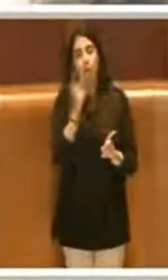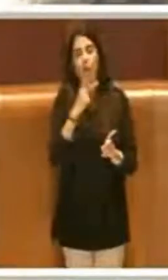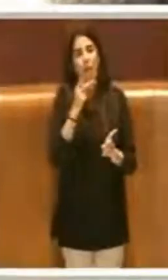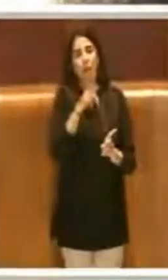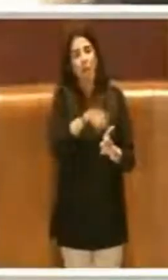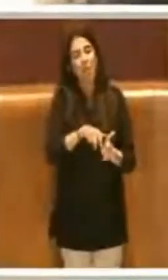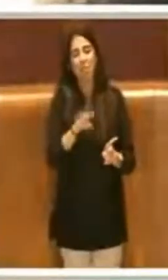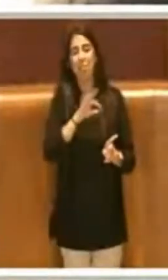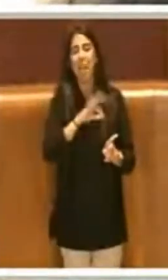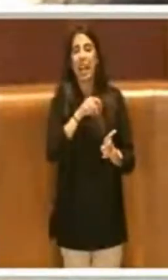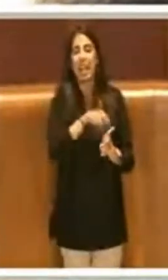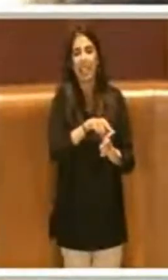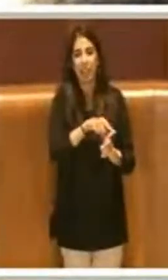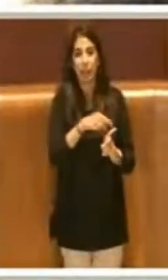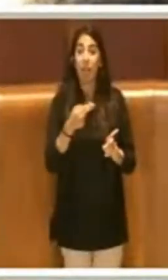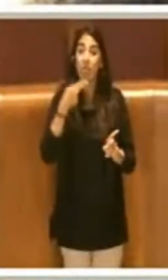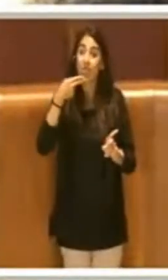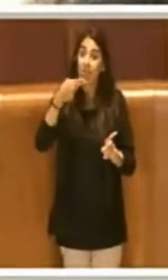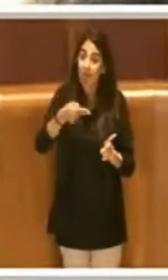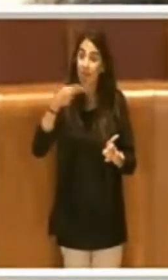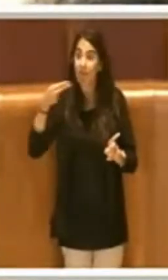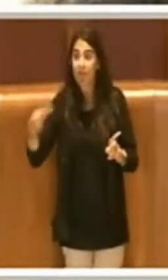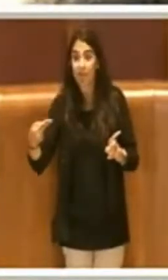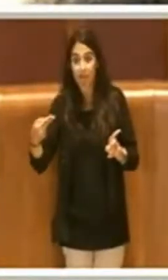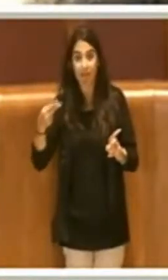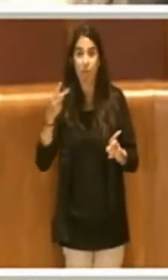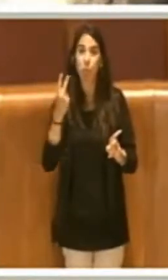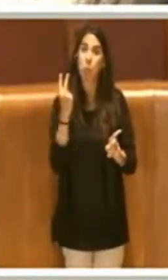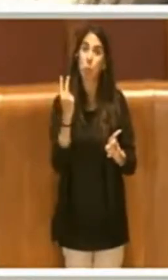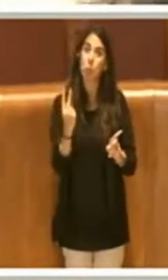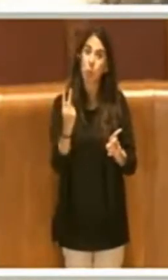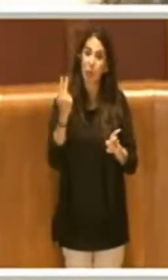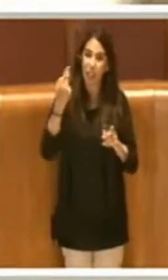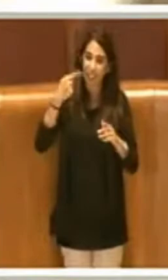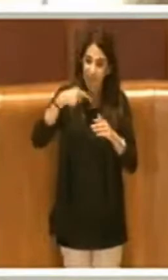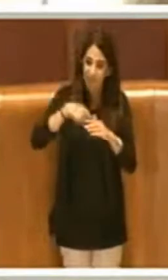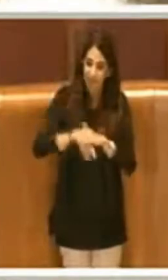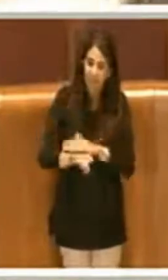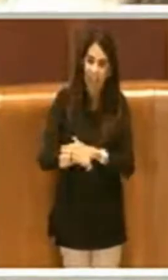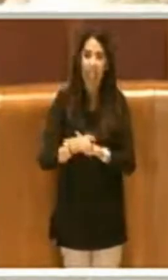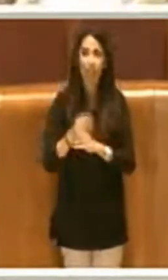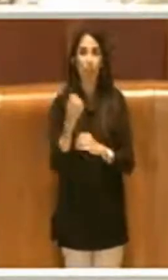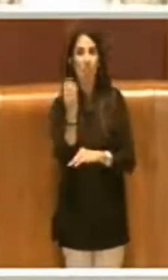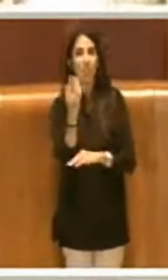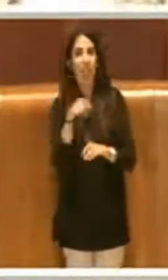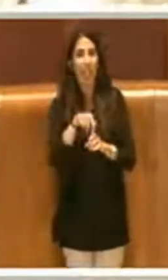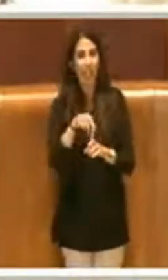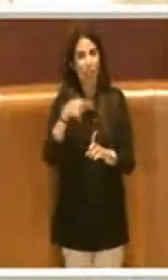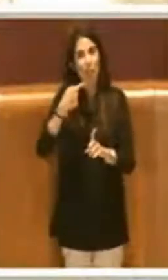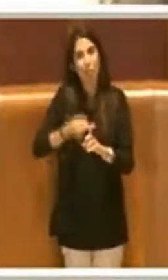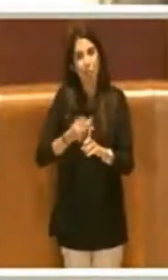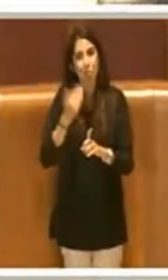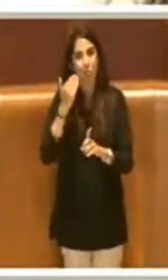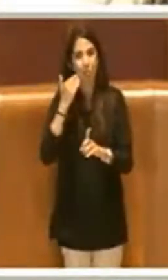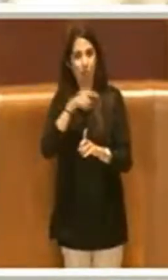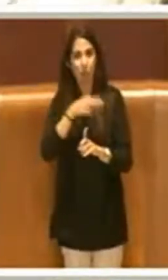nome della via e il nome della stazione può veramente